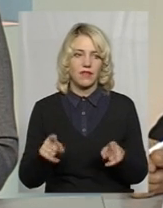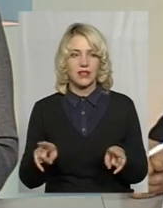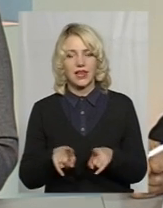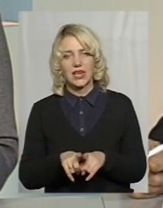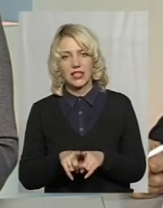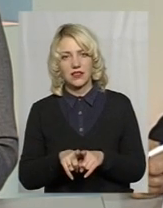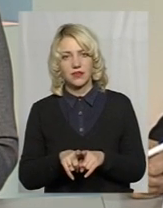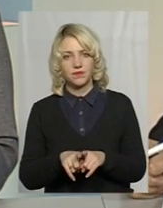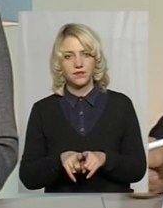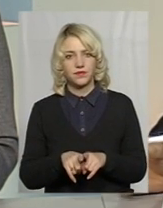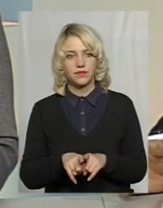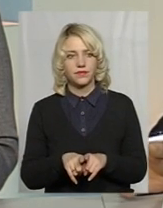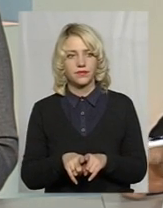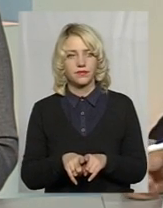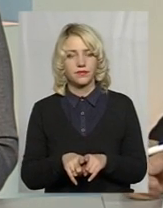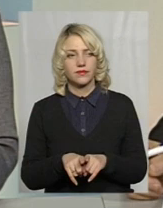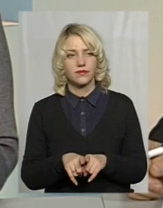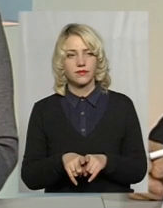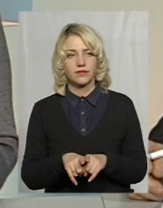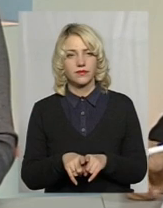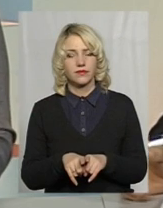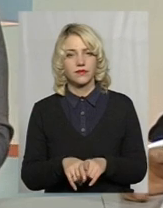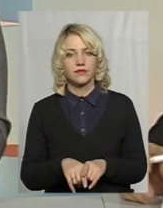будемо казати,